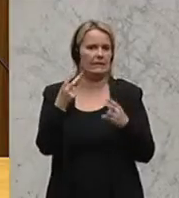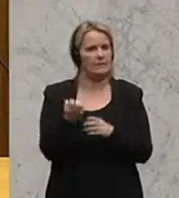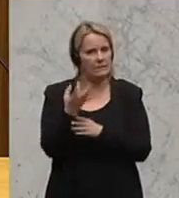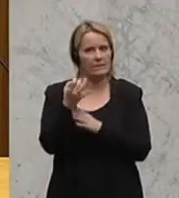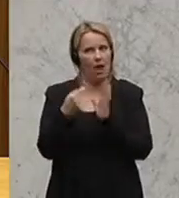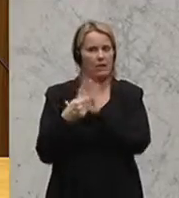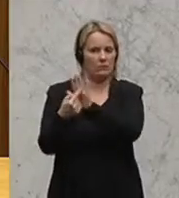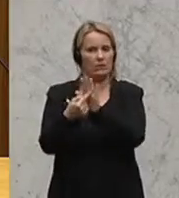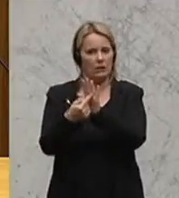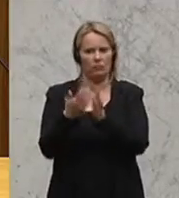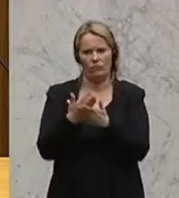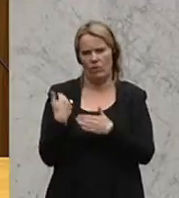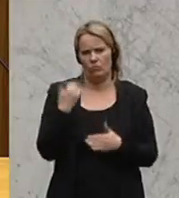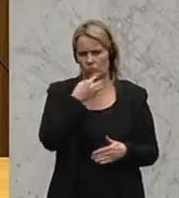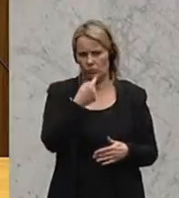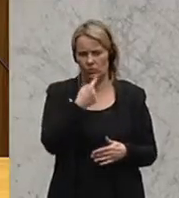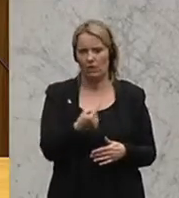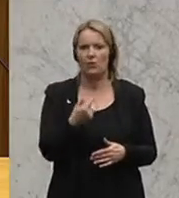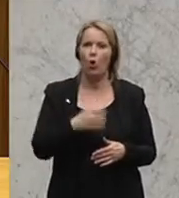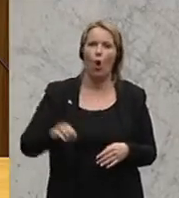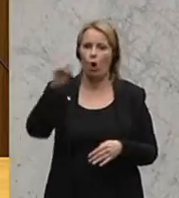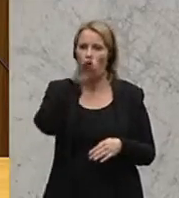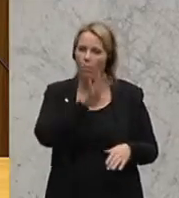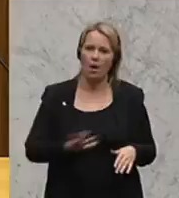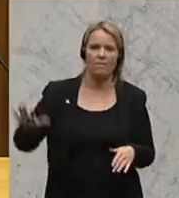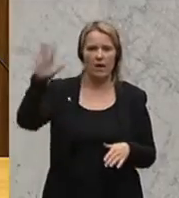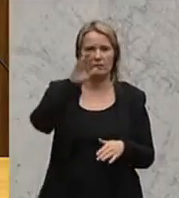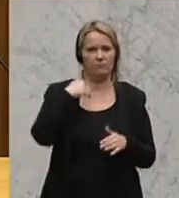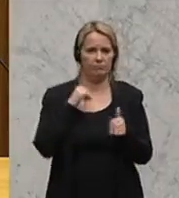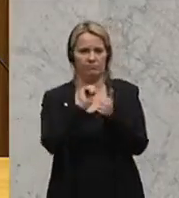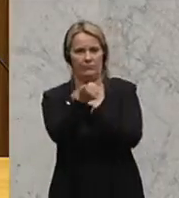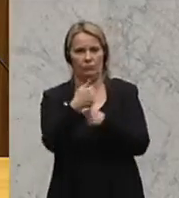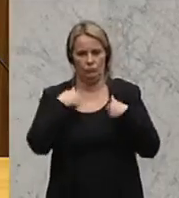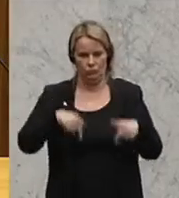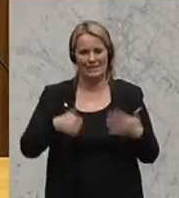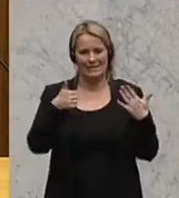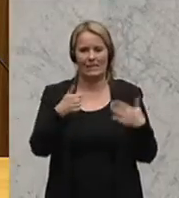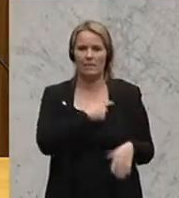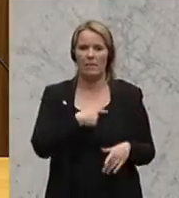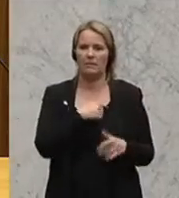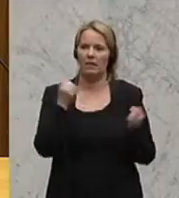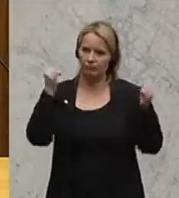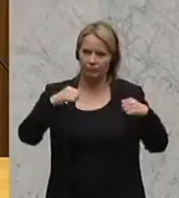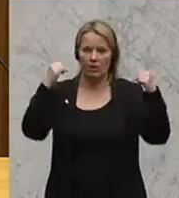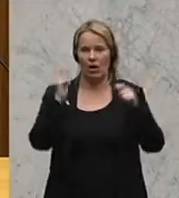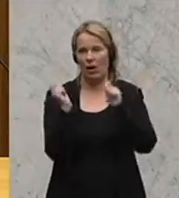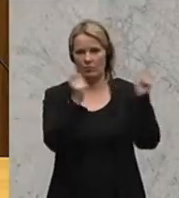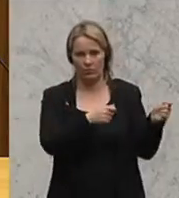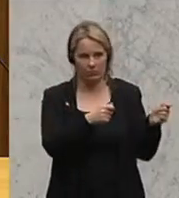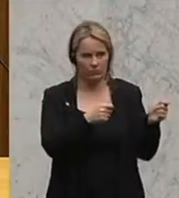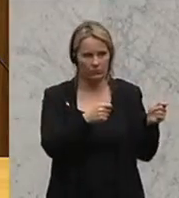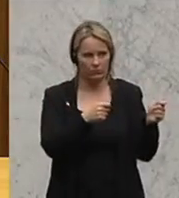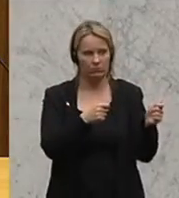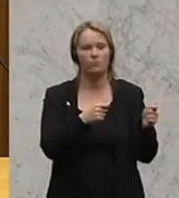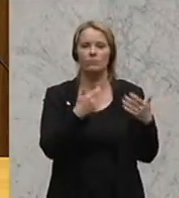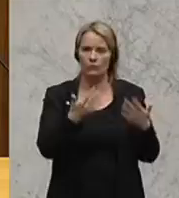zu setzen. Es wurde auch schon angesprochen, dass wir europaweit hier Vorreiter sind mit diesem Sechs-Parteien-Entschließungsantrag, dieses Signal zu